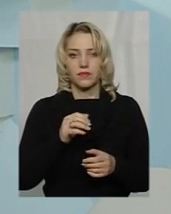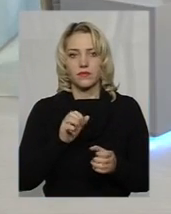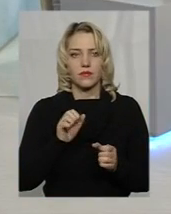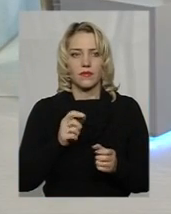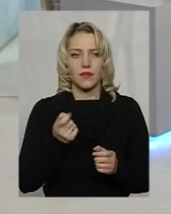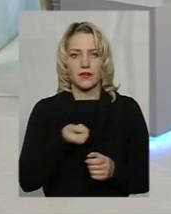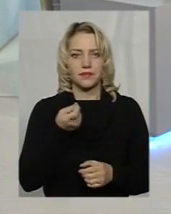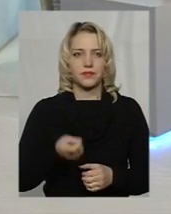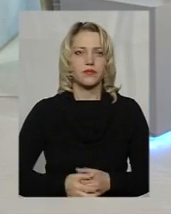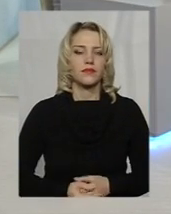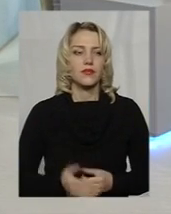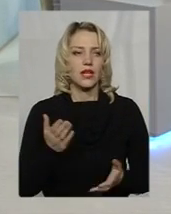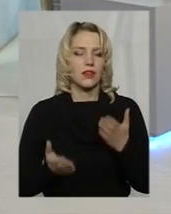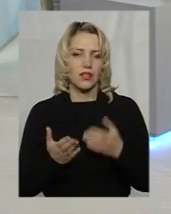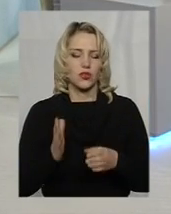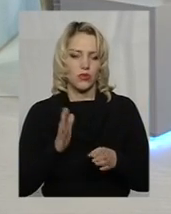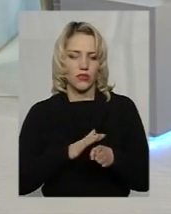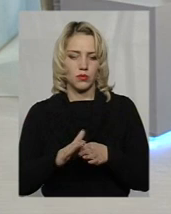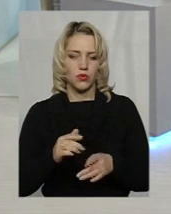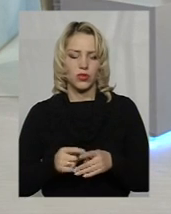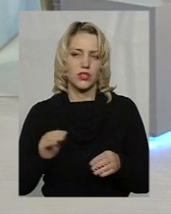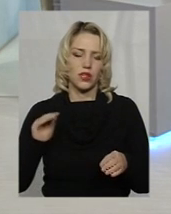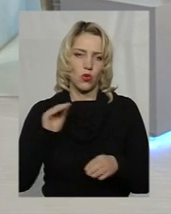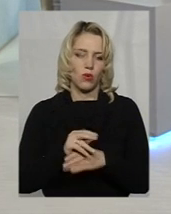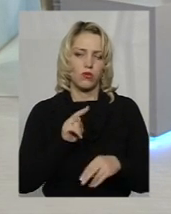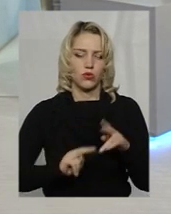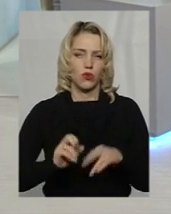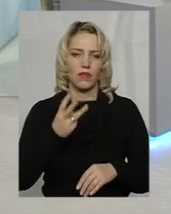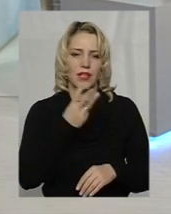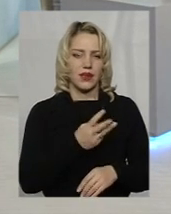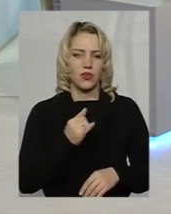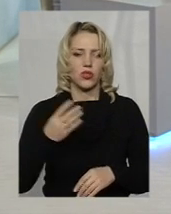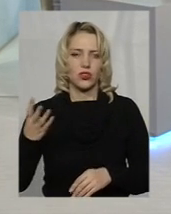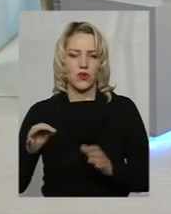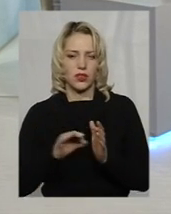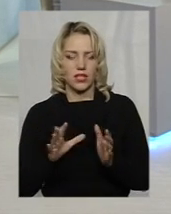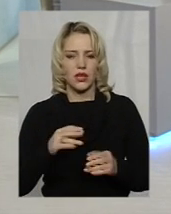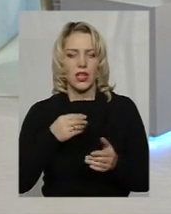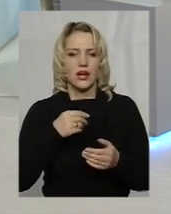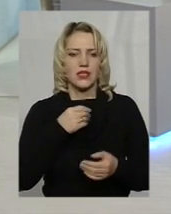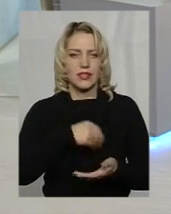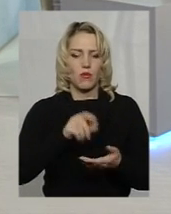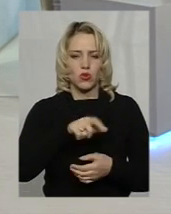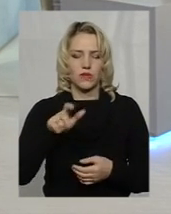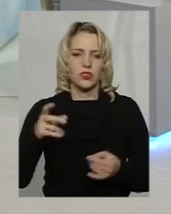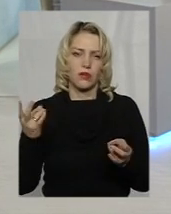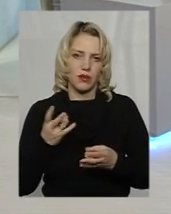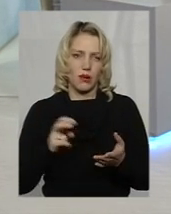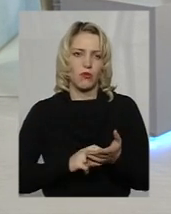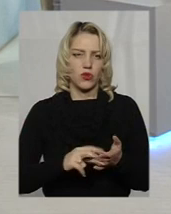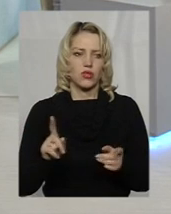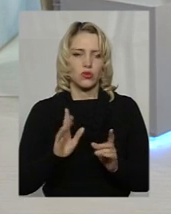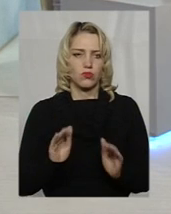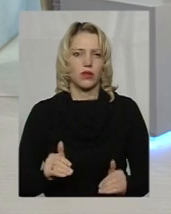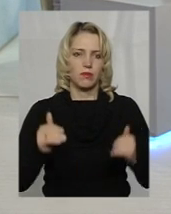Якщо ж все ж таки відбудеться добудова третього і четвертого енергоблоків, споживачам слід боятися того, що підніметься плата